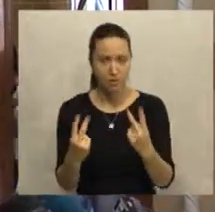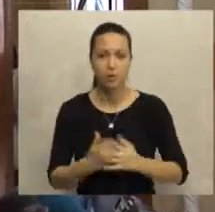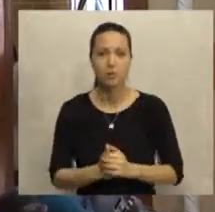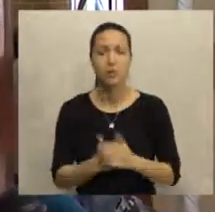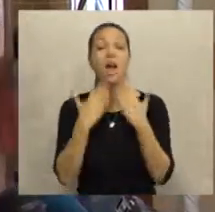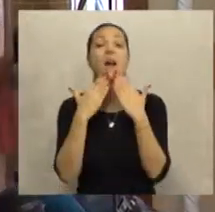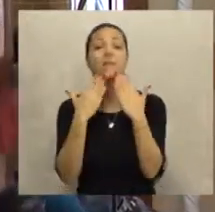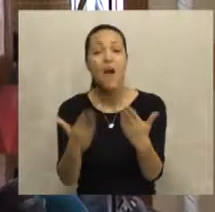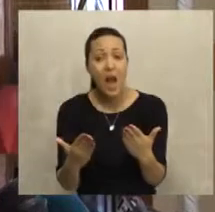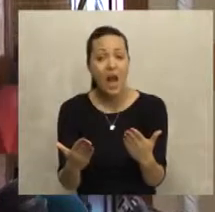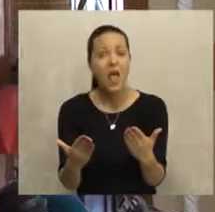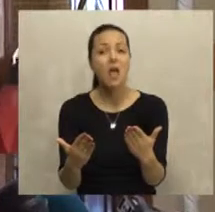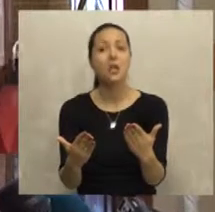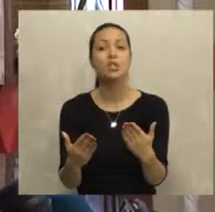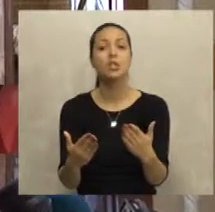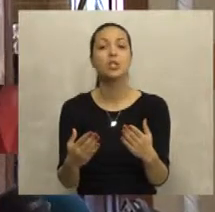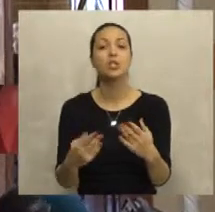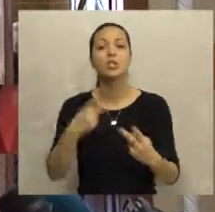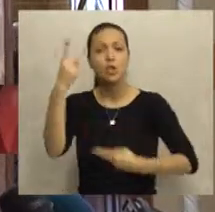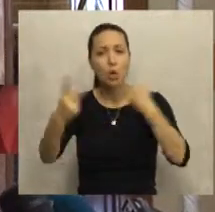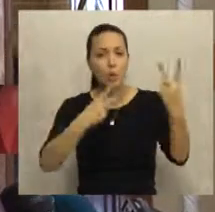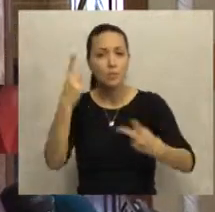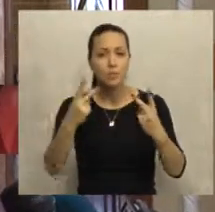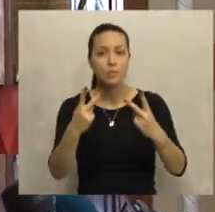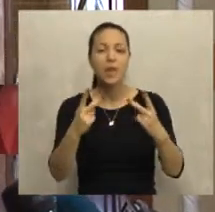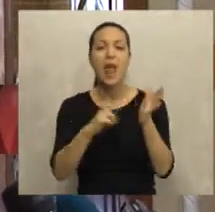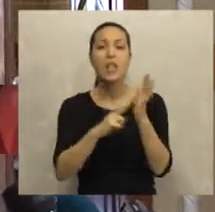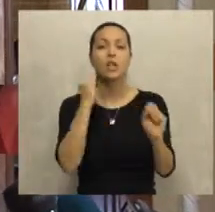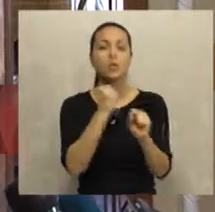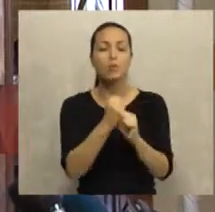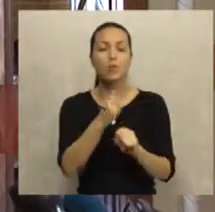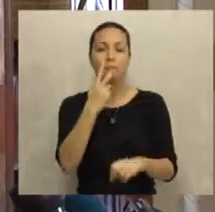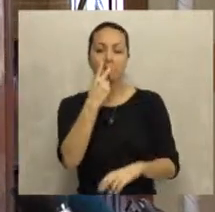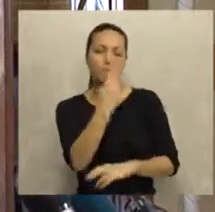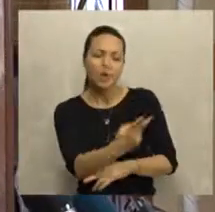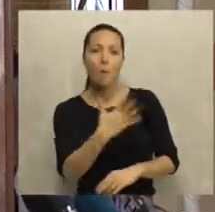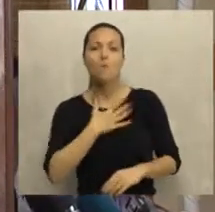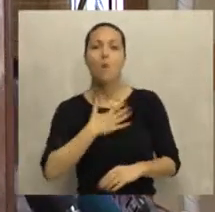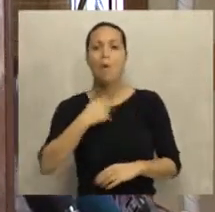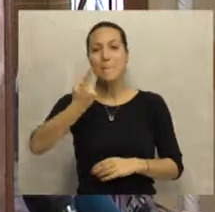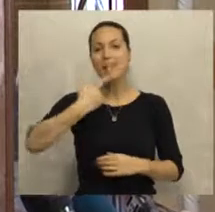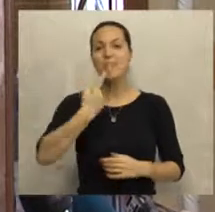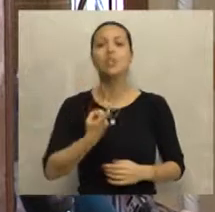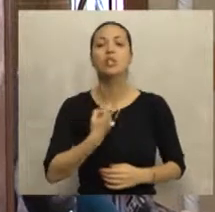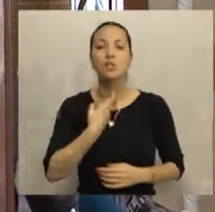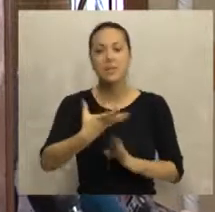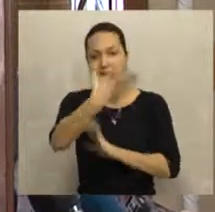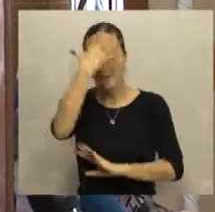znači i hvala u ovom prilikom žiriju Nenadu Grujičiću što je prepoznao moj pesnički glas.